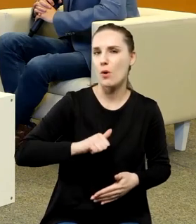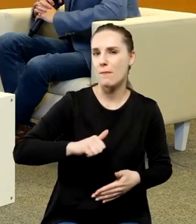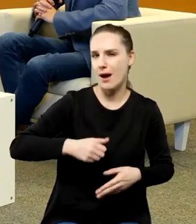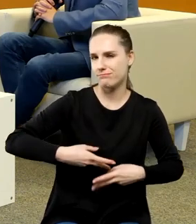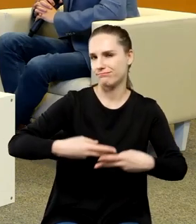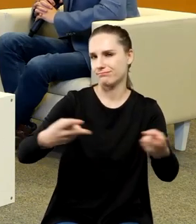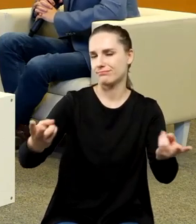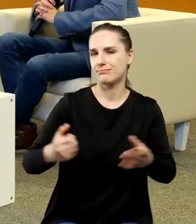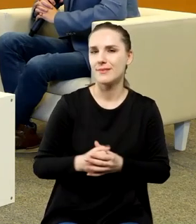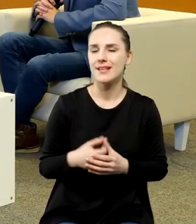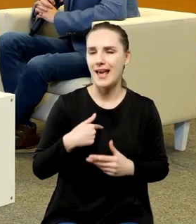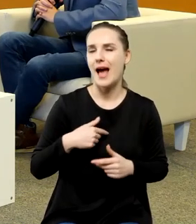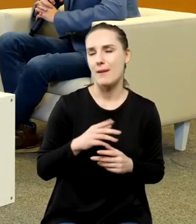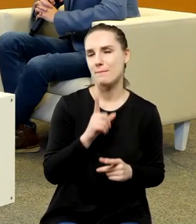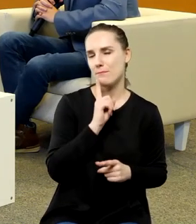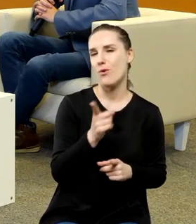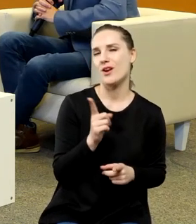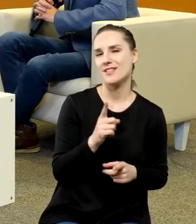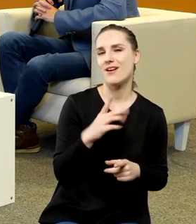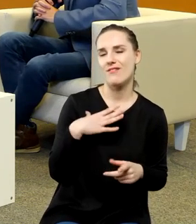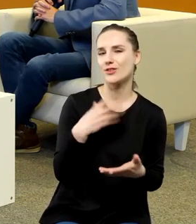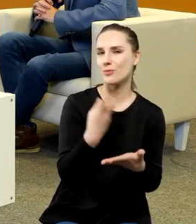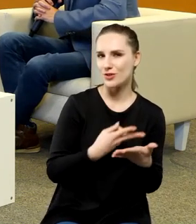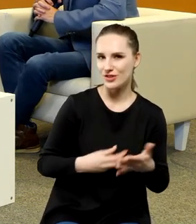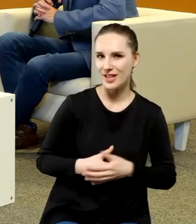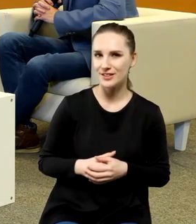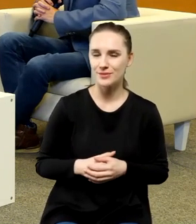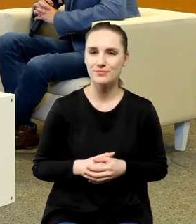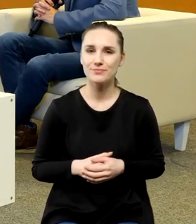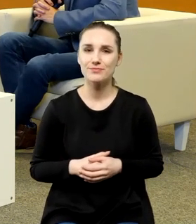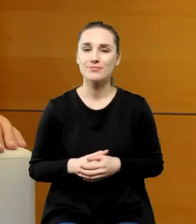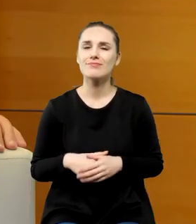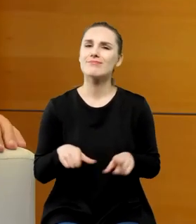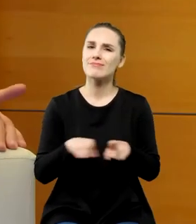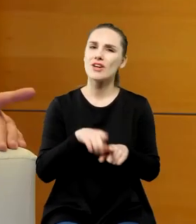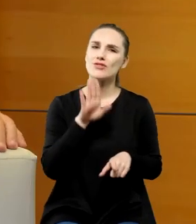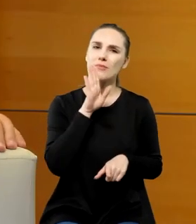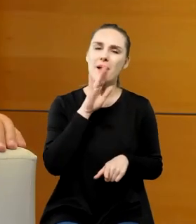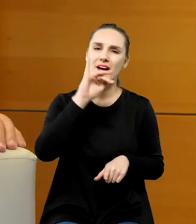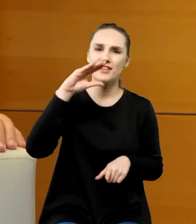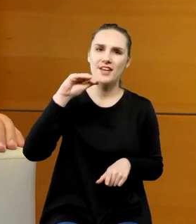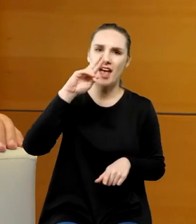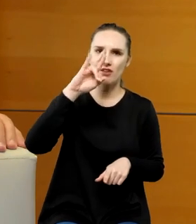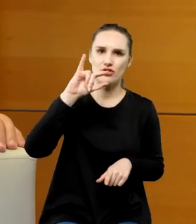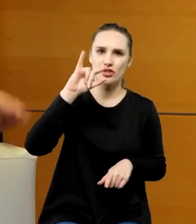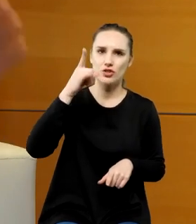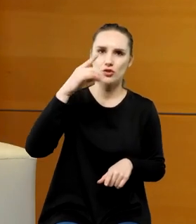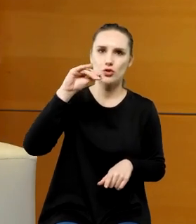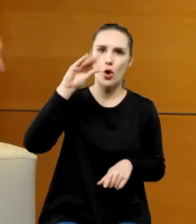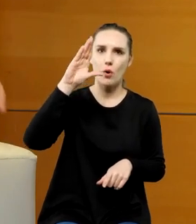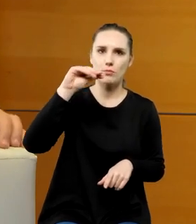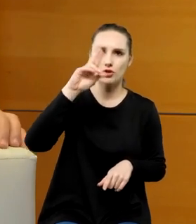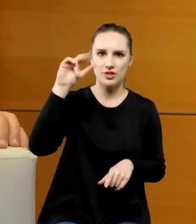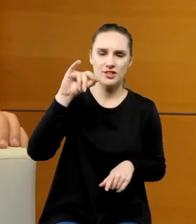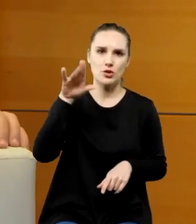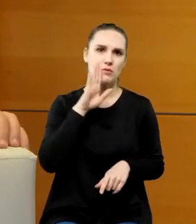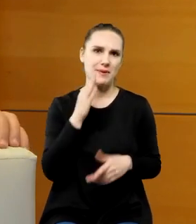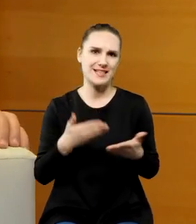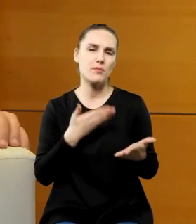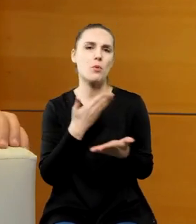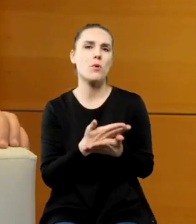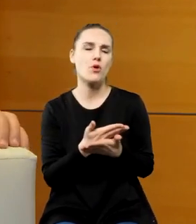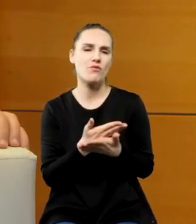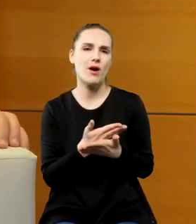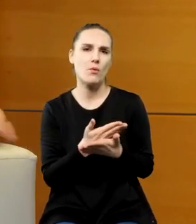ją rekomenduję tak czy siak no i to jest jeden z tych dorobków zresztą chyba w ogóle Jerzy Dobrzycki właśnie mu zaproponował jeśli dobrze pamiętam we wstępie że